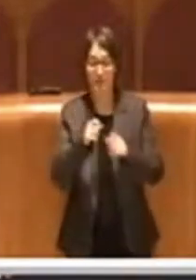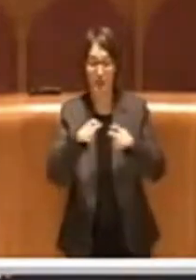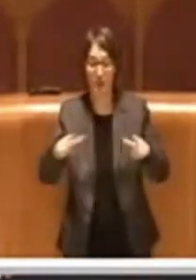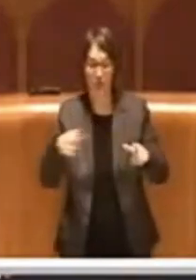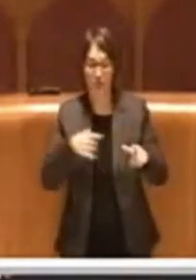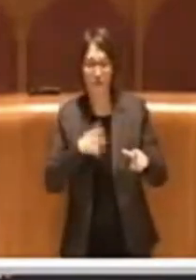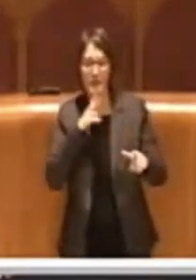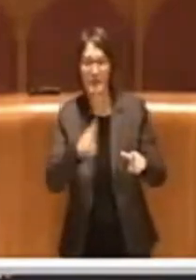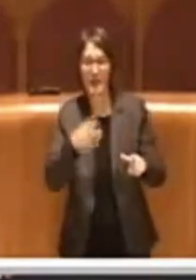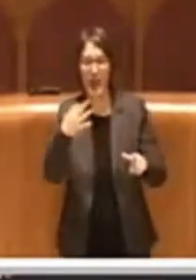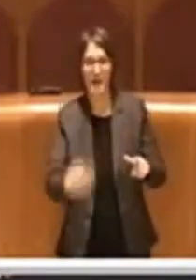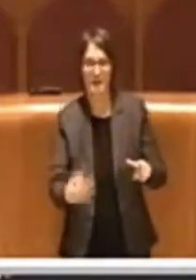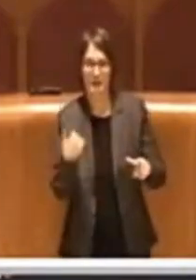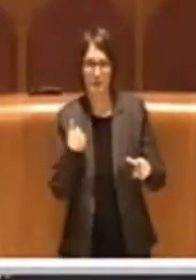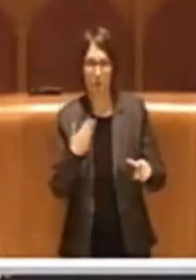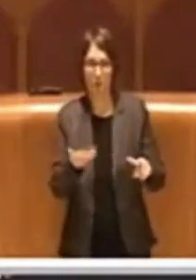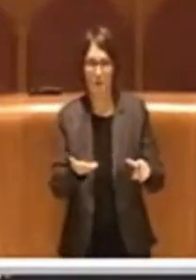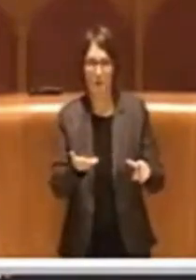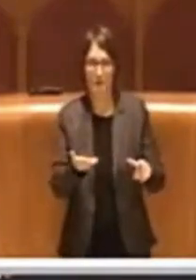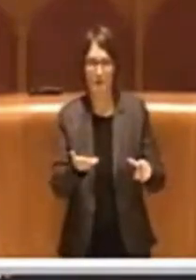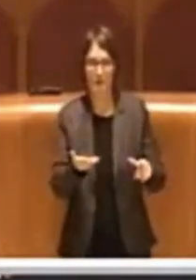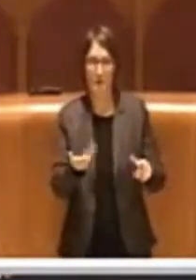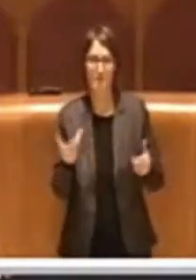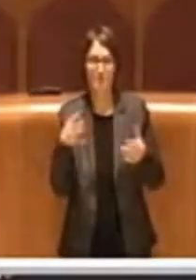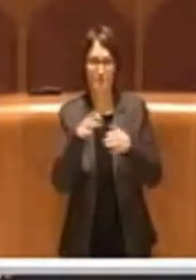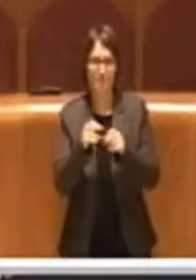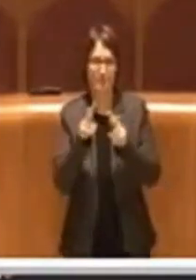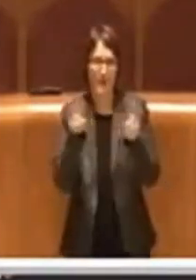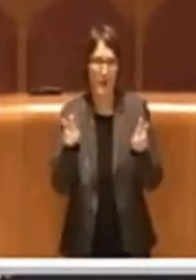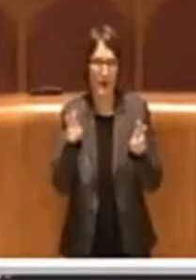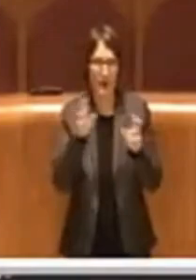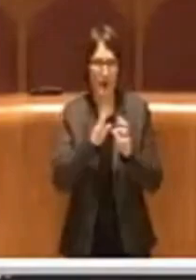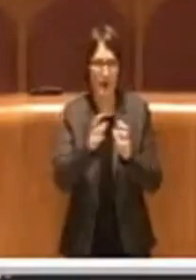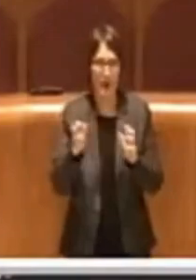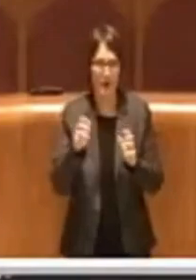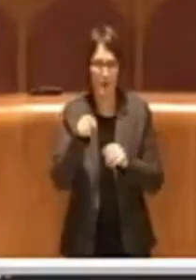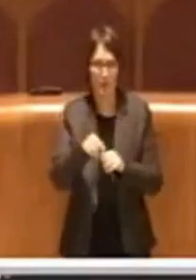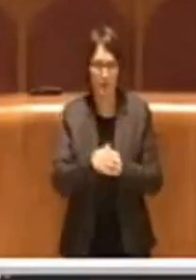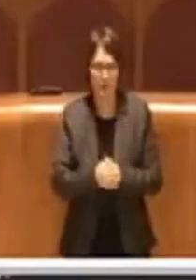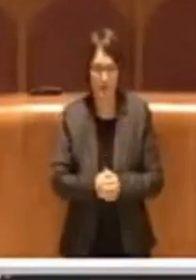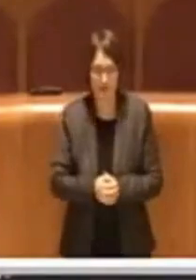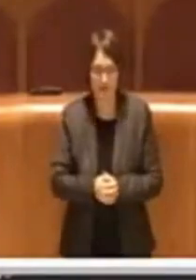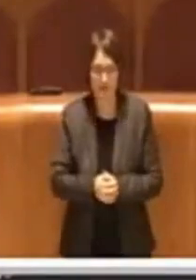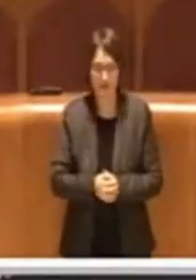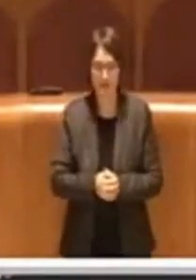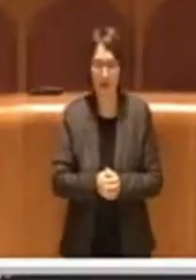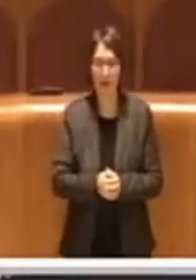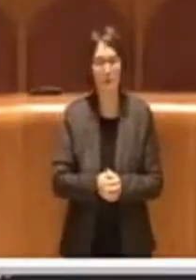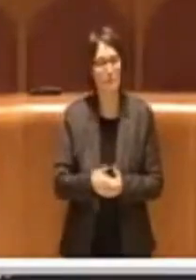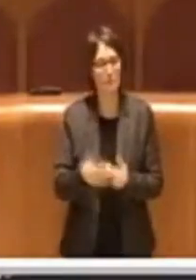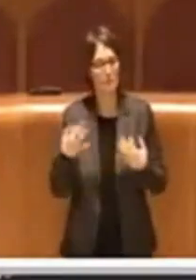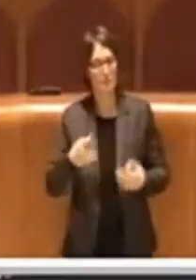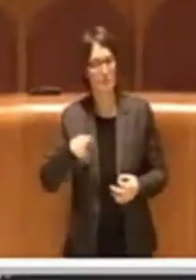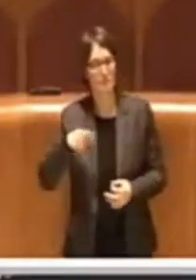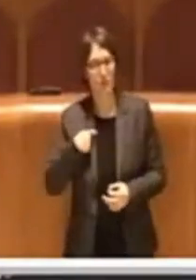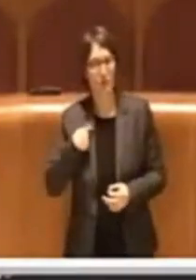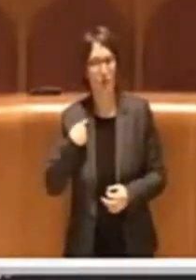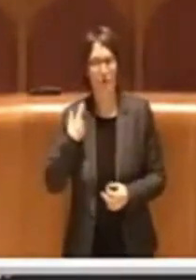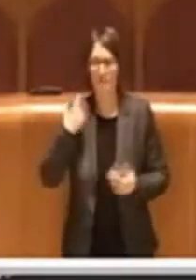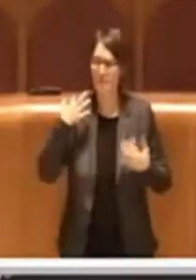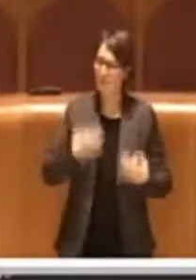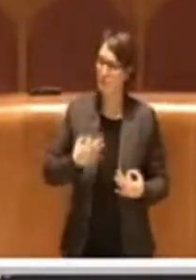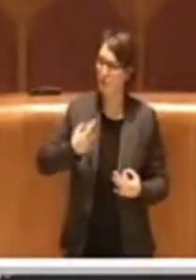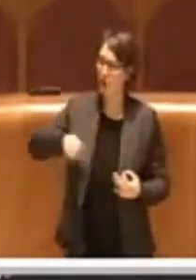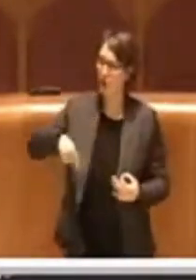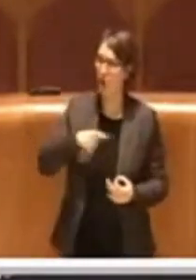riguardo questi temi, lo farà con le proprie convinzioni, ma pronto